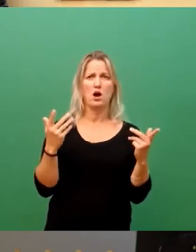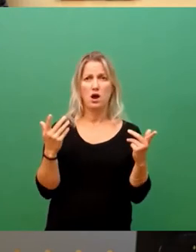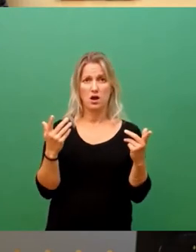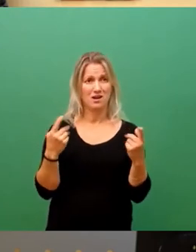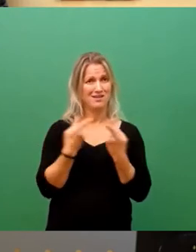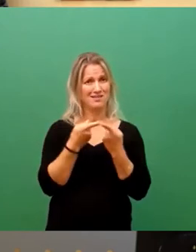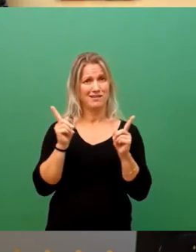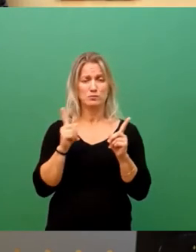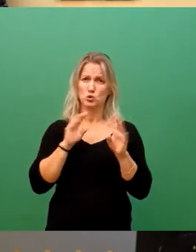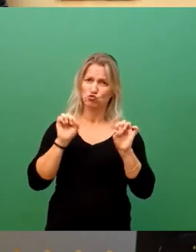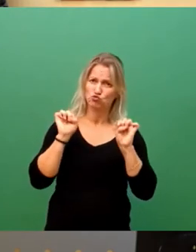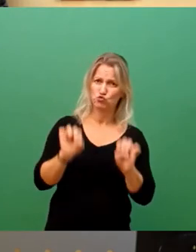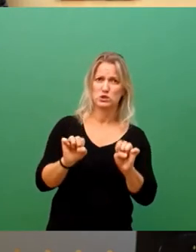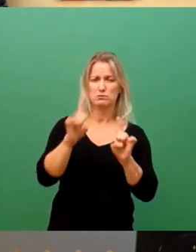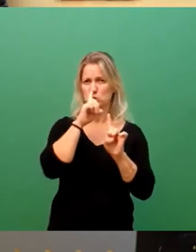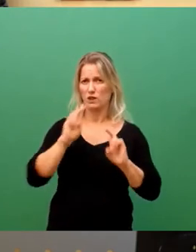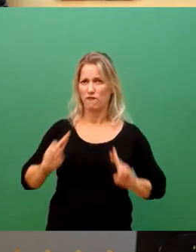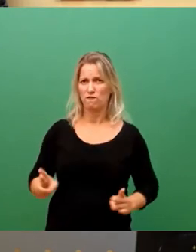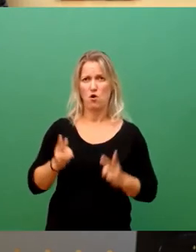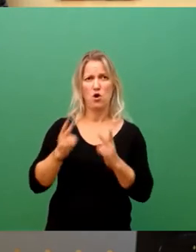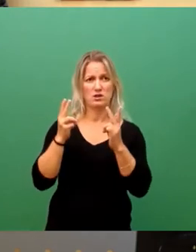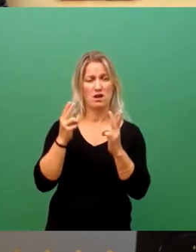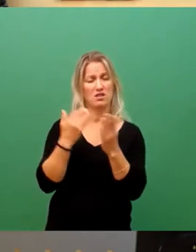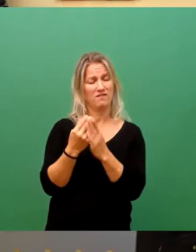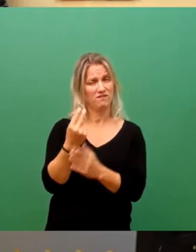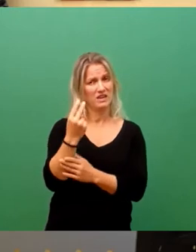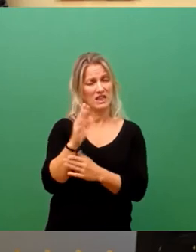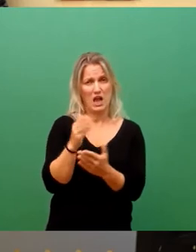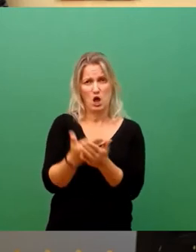und zu fördern ist daher eine wichtige städtische Aufgabe.